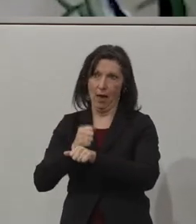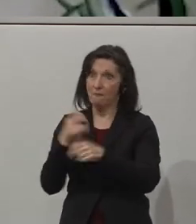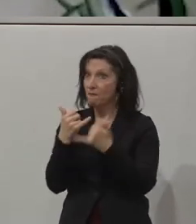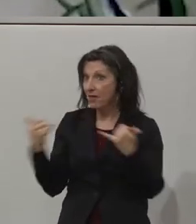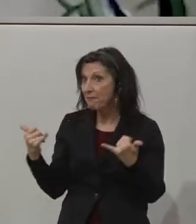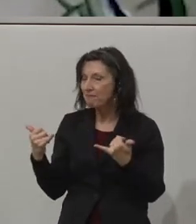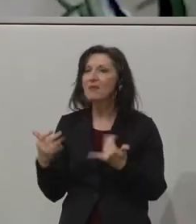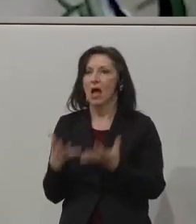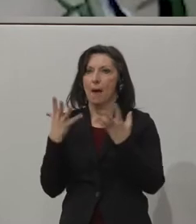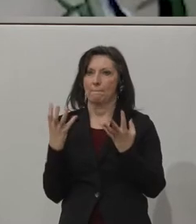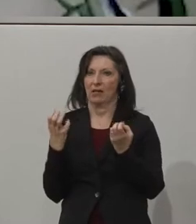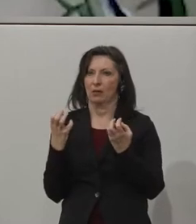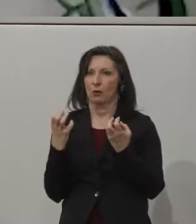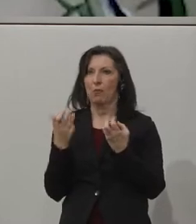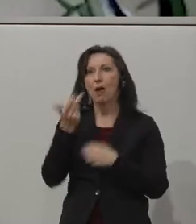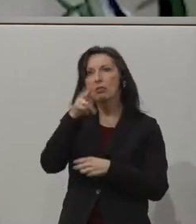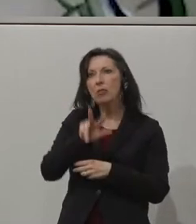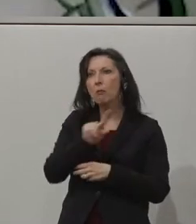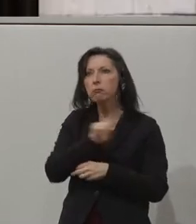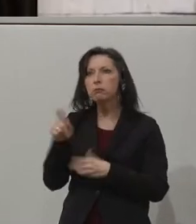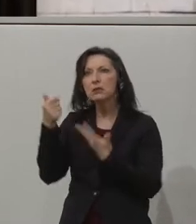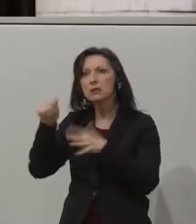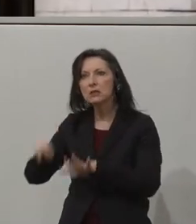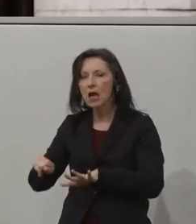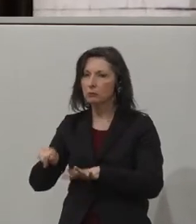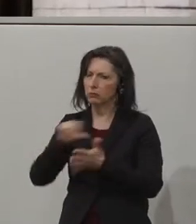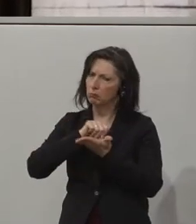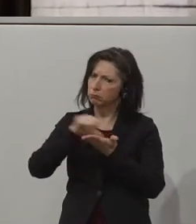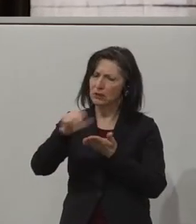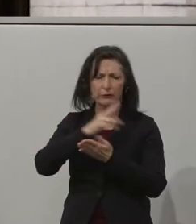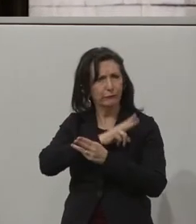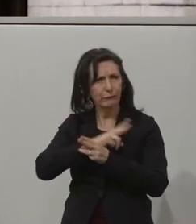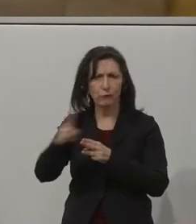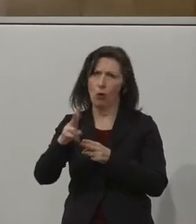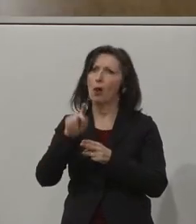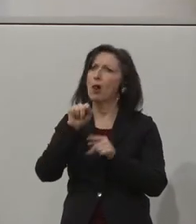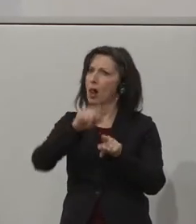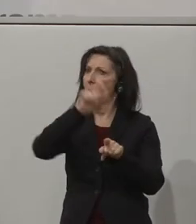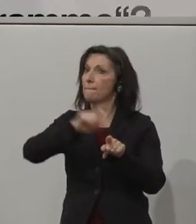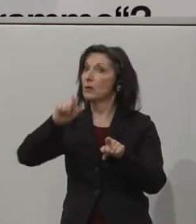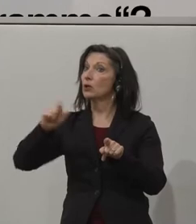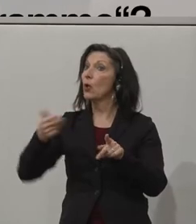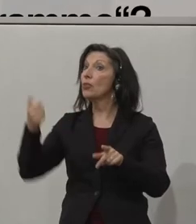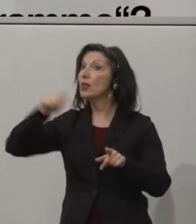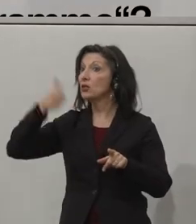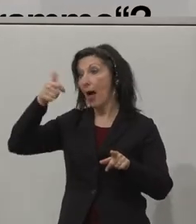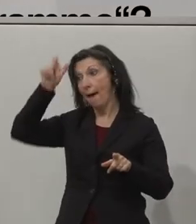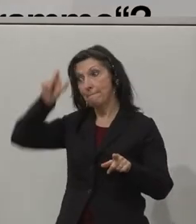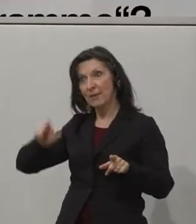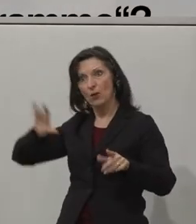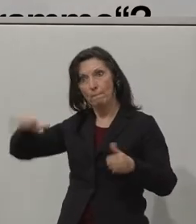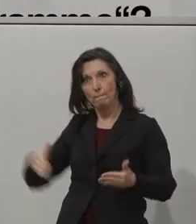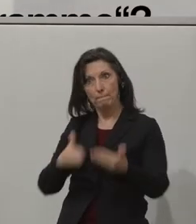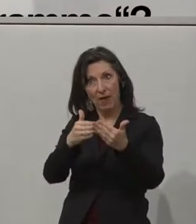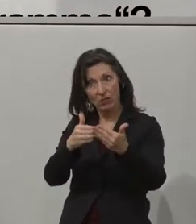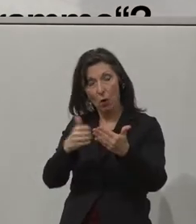mentor from within the business. And there's real ambition that these young people will be successful. What is unique and innovative about